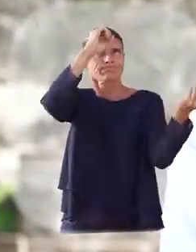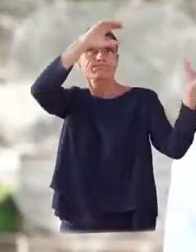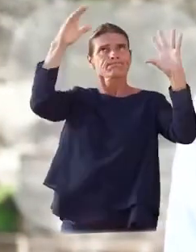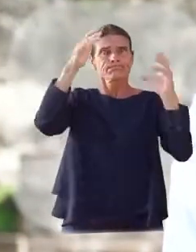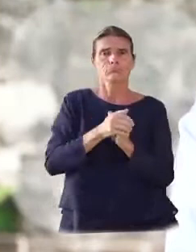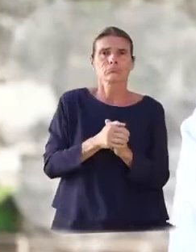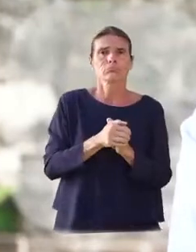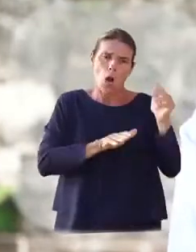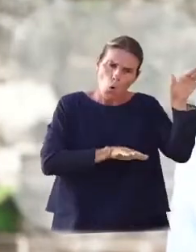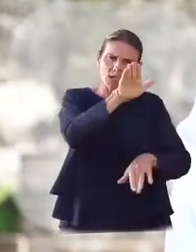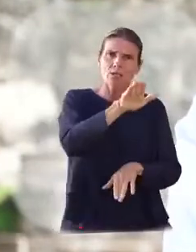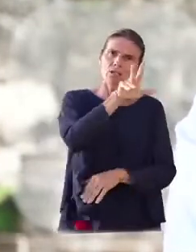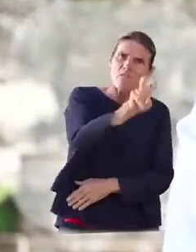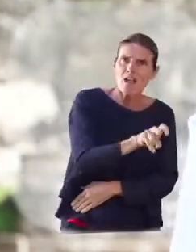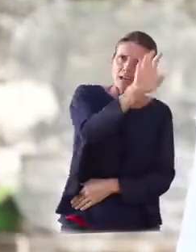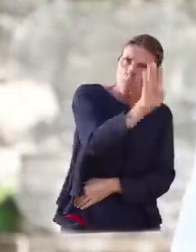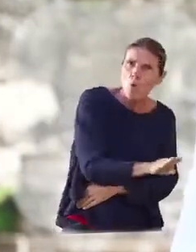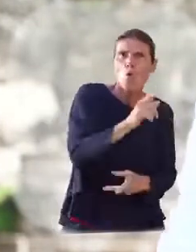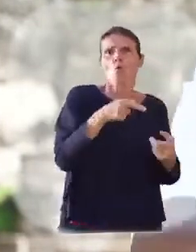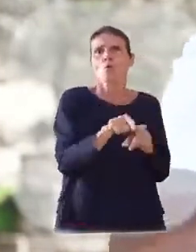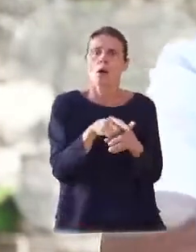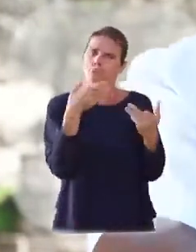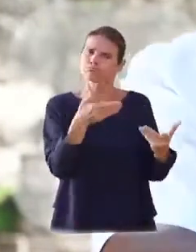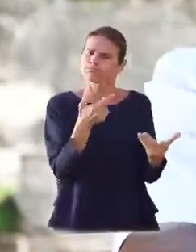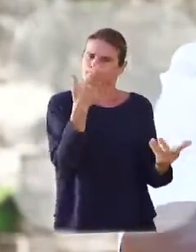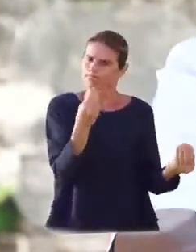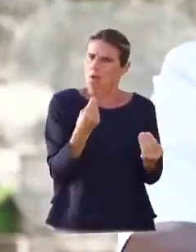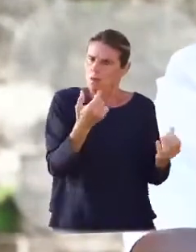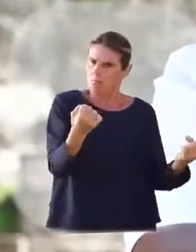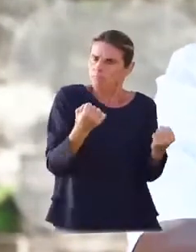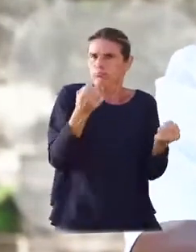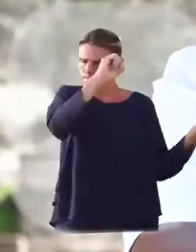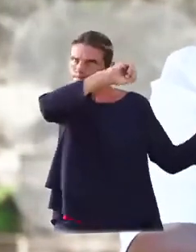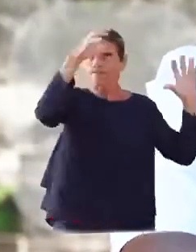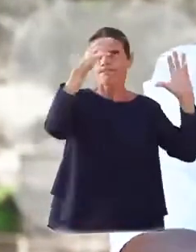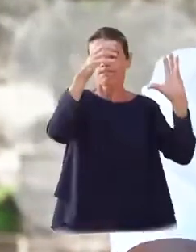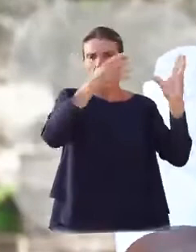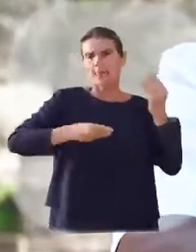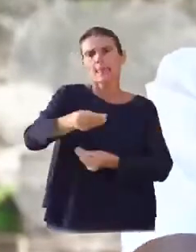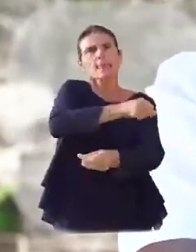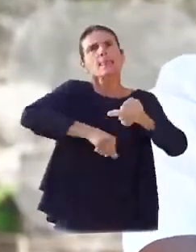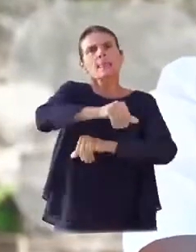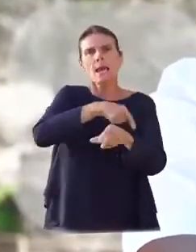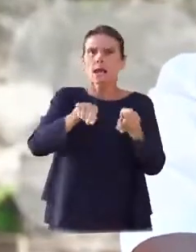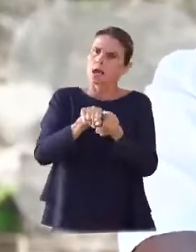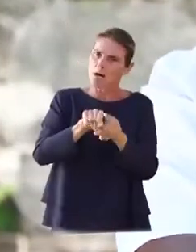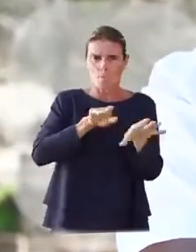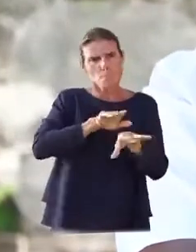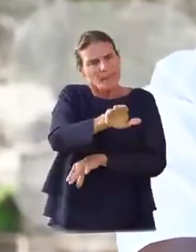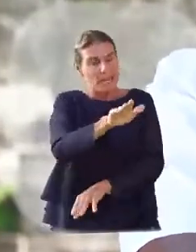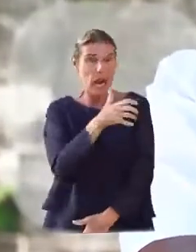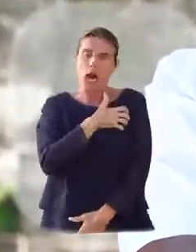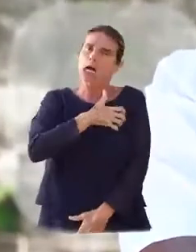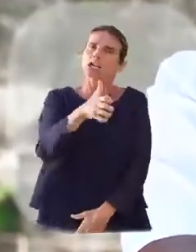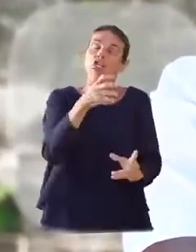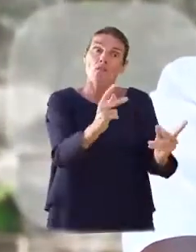La croissance verte et bleue sont les piliers sur lesquels nous fondons notre ambition, celle de faire de notre terre un territoire